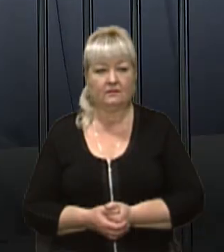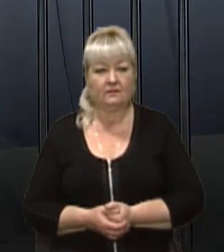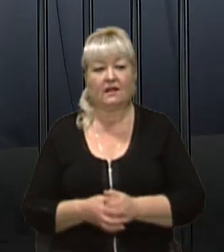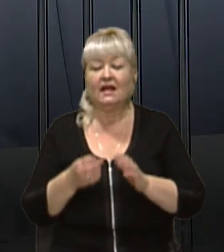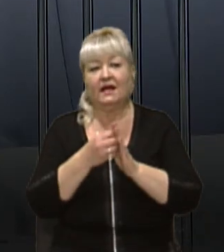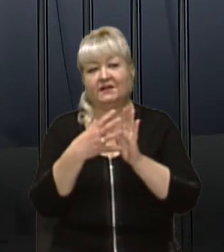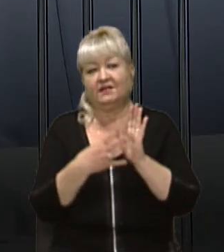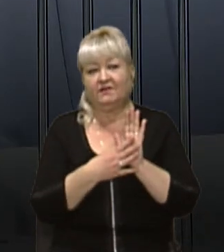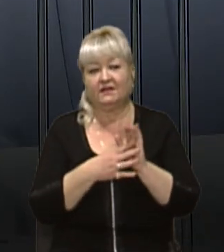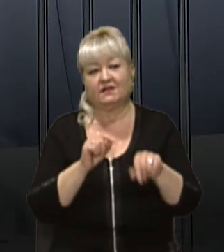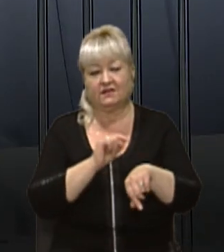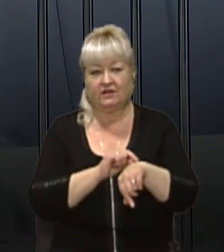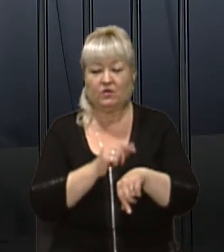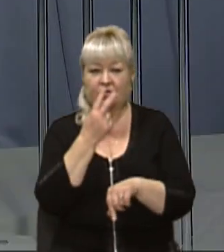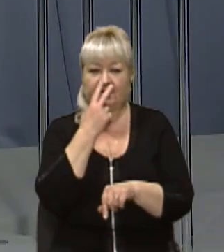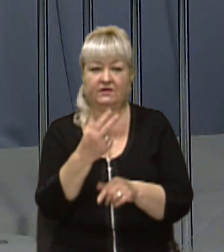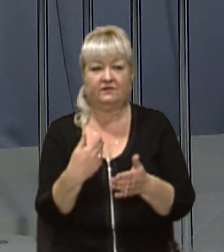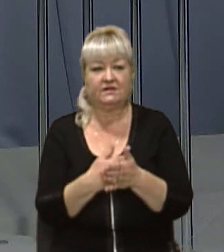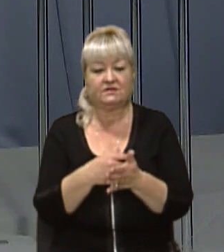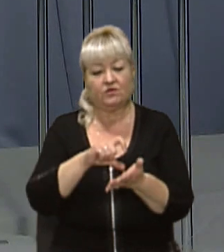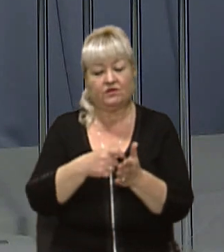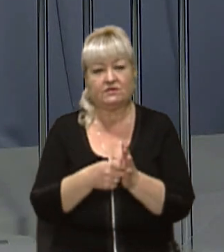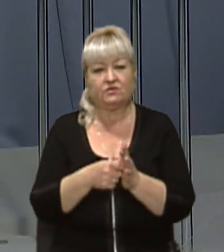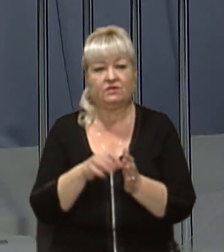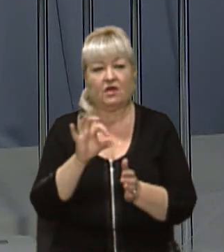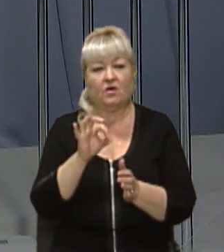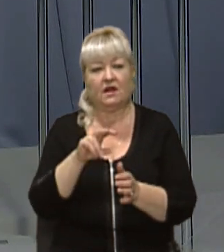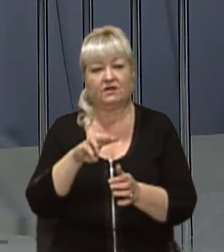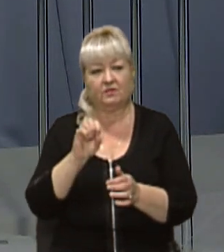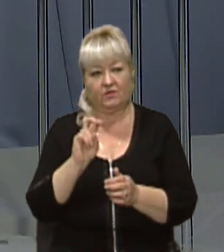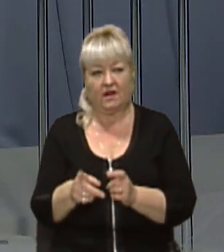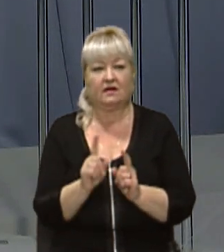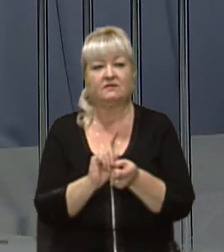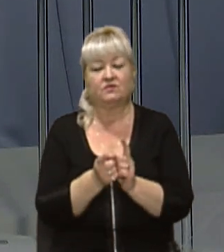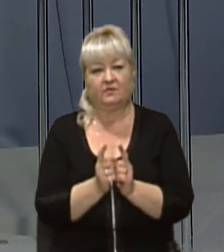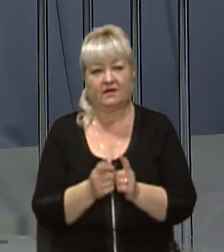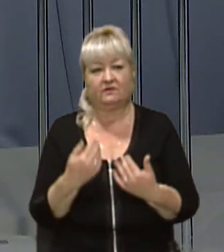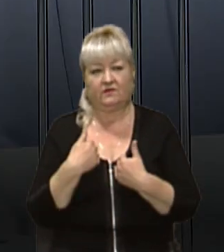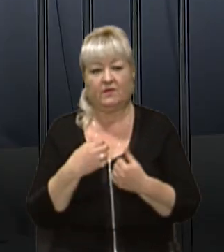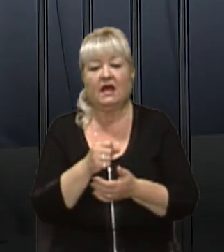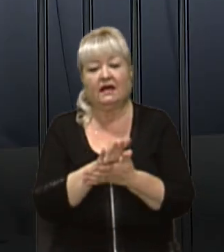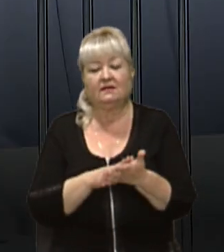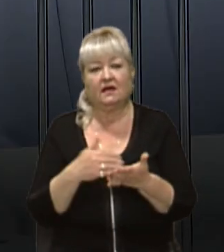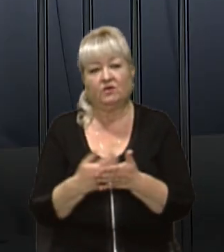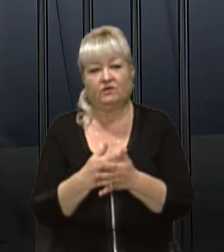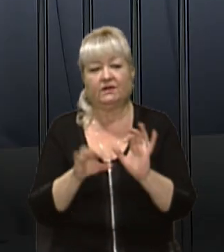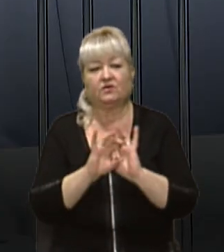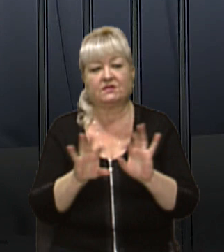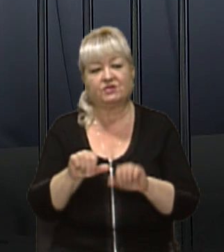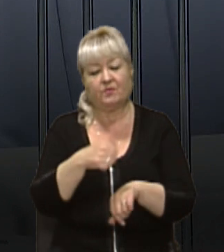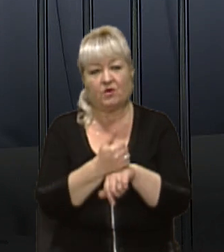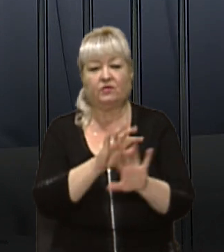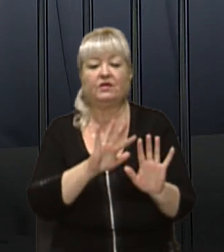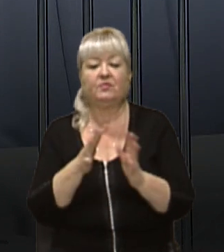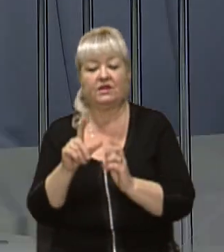Дев'ятнадцята на годиннику. Ви дивитесь новини у студії Ольга Тимуляк, сурдопереклад Віра Муць. Далі у випуску розповімо про головні